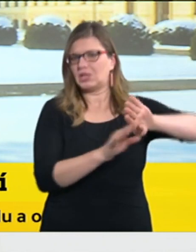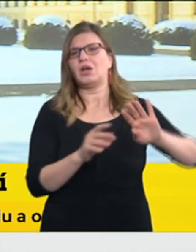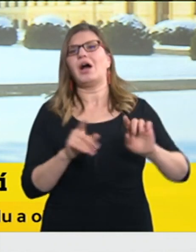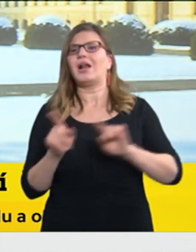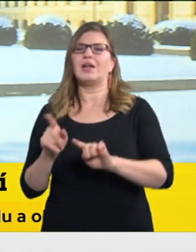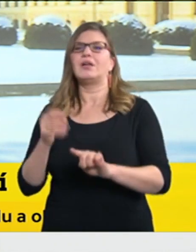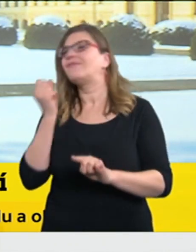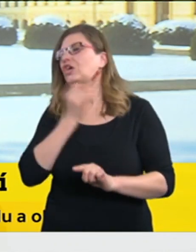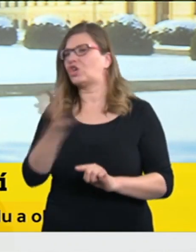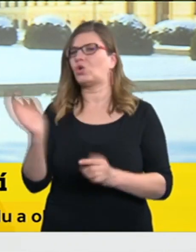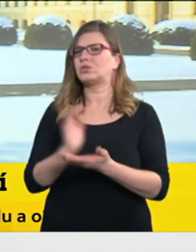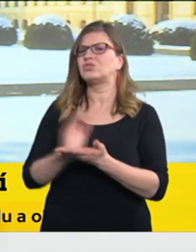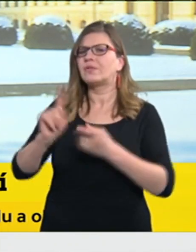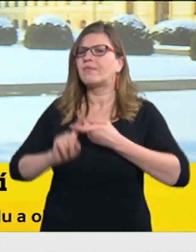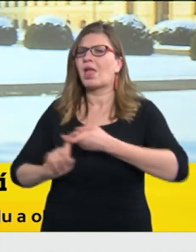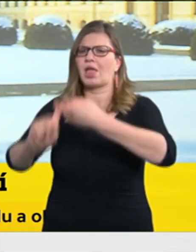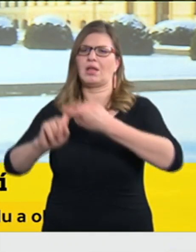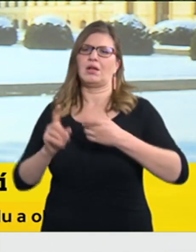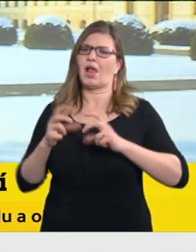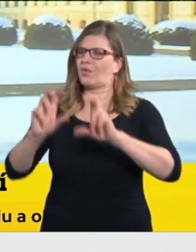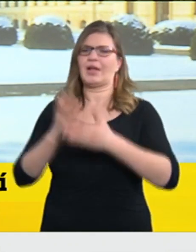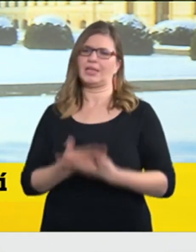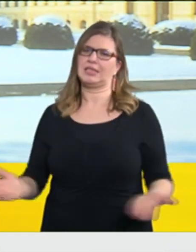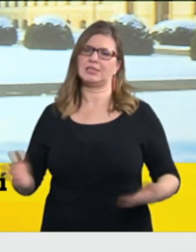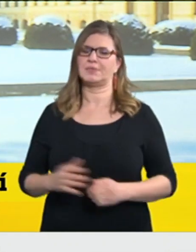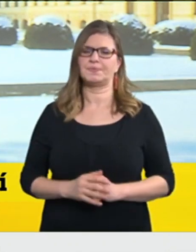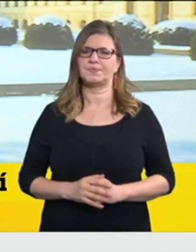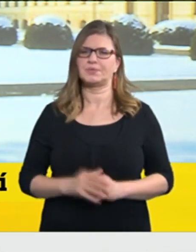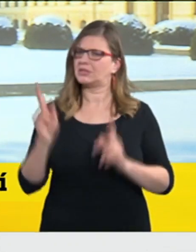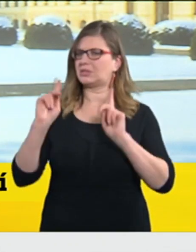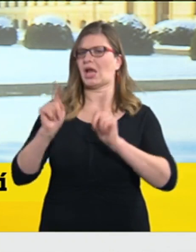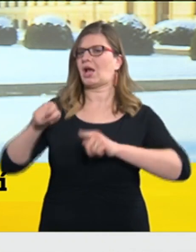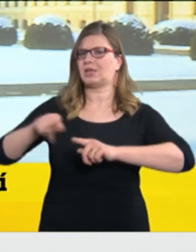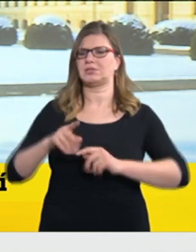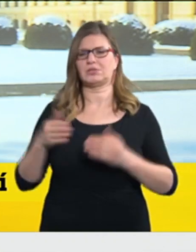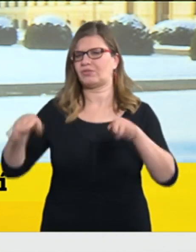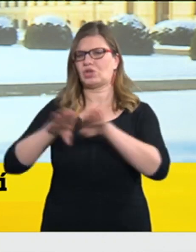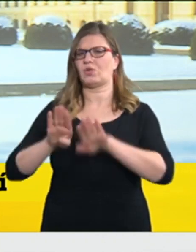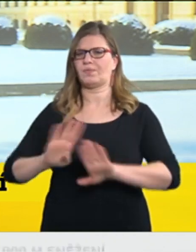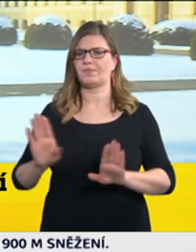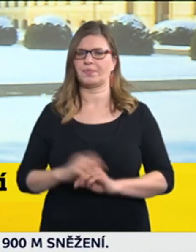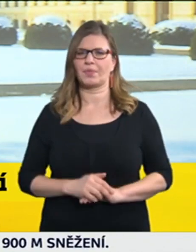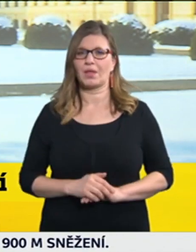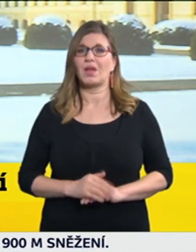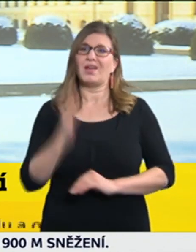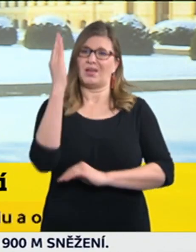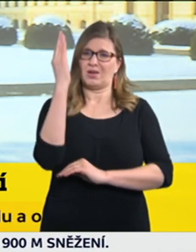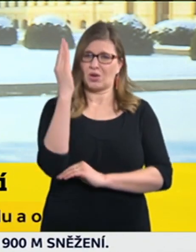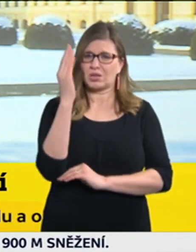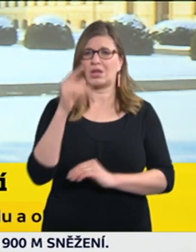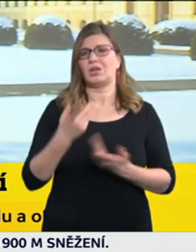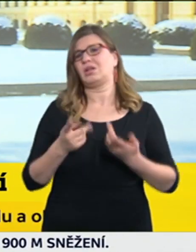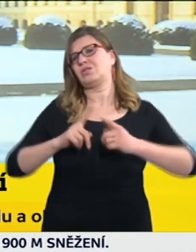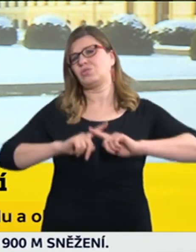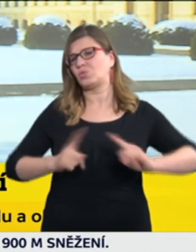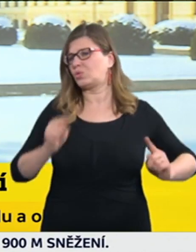rovněž velká diskuze. Nechceme zde tvrdit, že většina penzionů a hotelů nedodržuje pravidla. Není to tak.